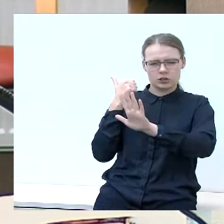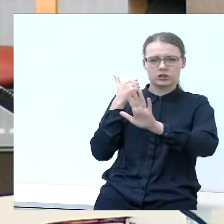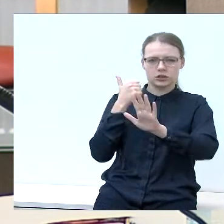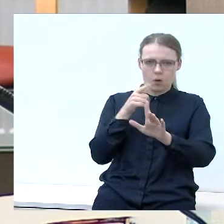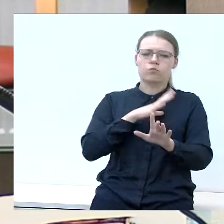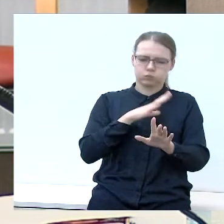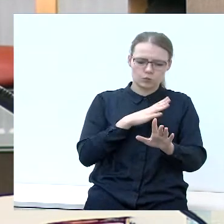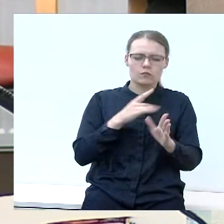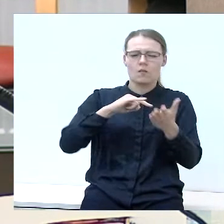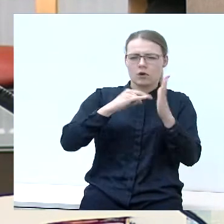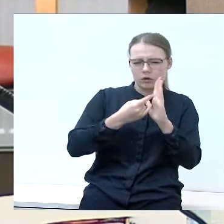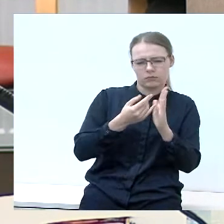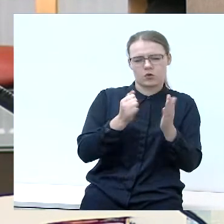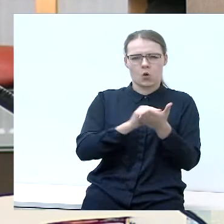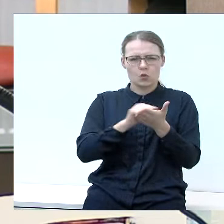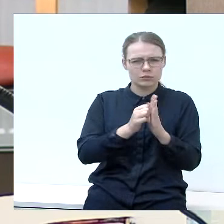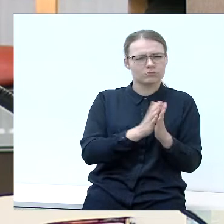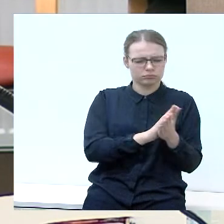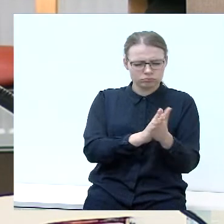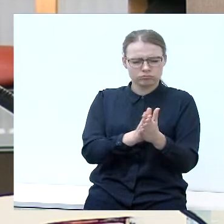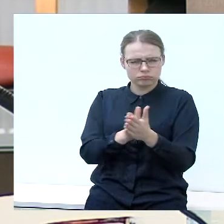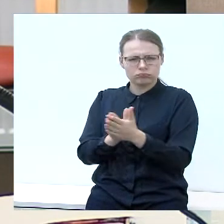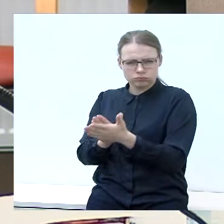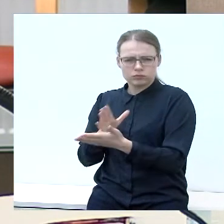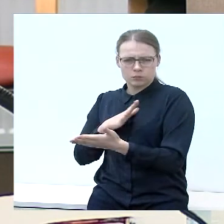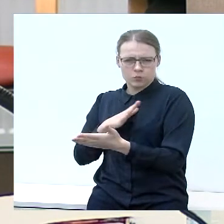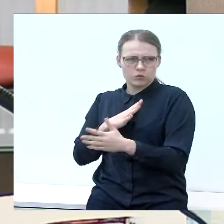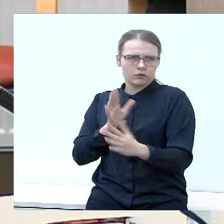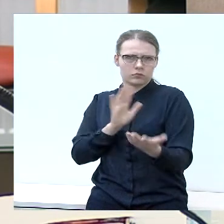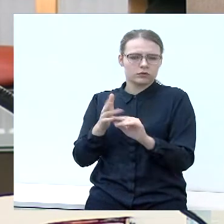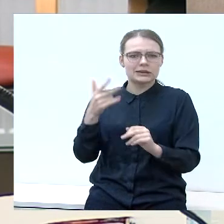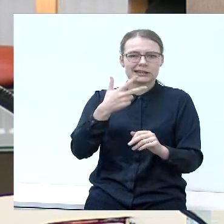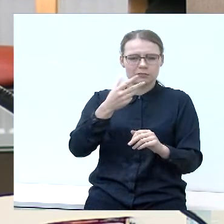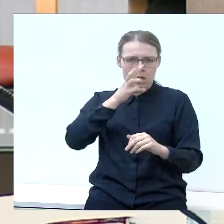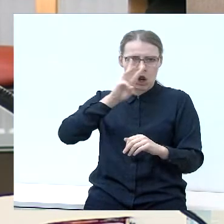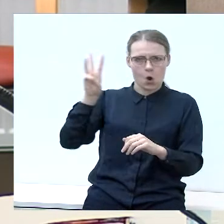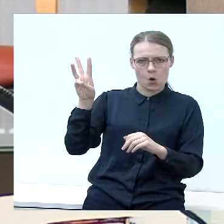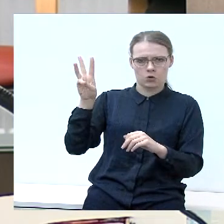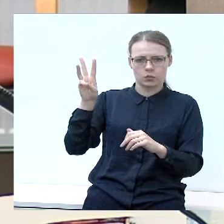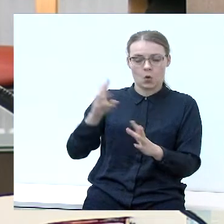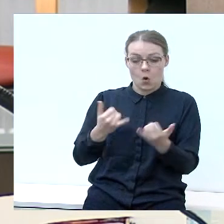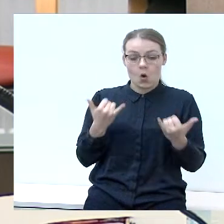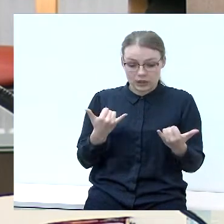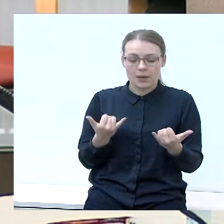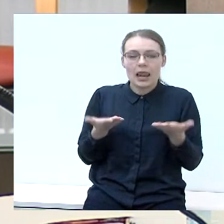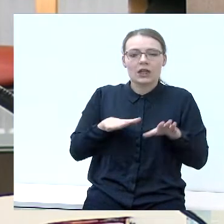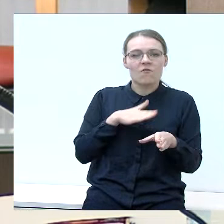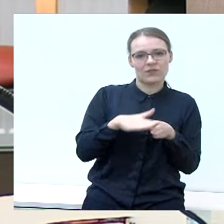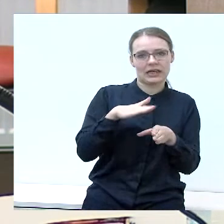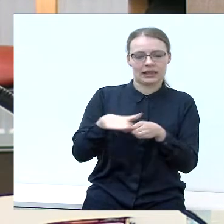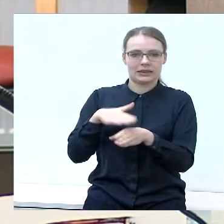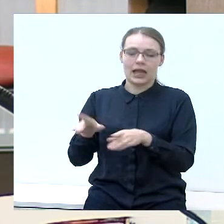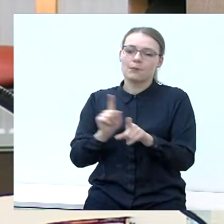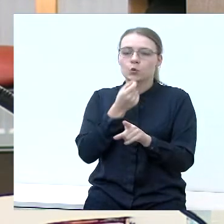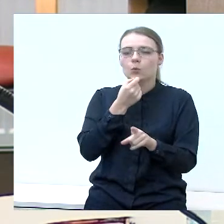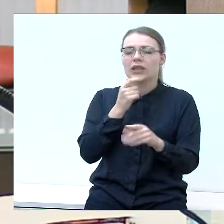programas daryti dokumentacijos paruoštą yra ten už gal palikomuos 30 milijonų. Dabar belieka tik tai įgyvendyti, todėl atiškiau